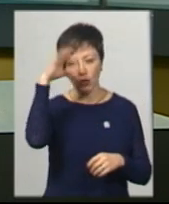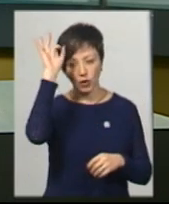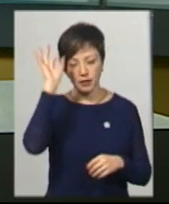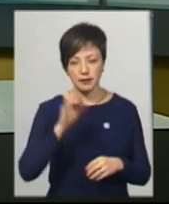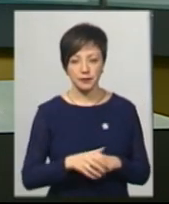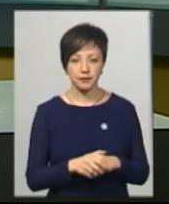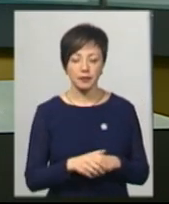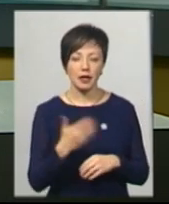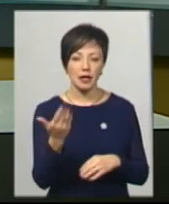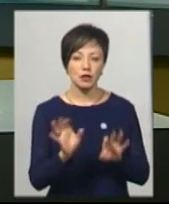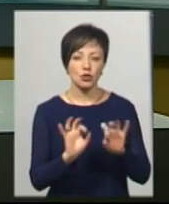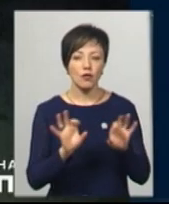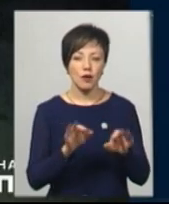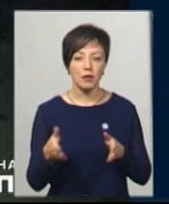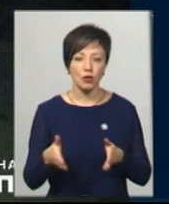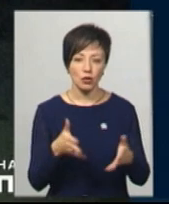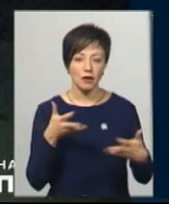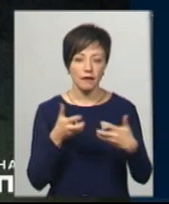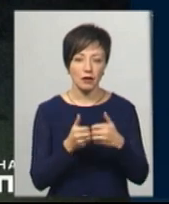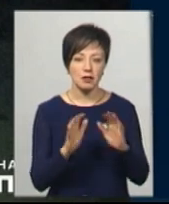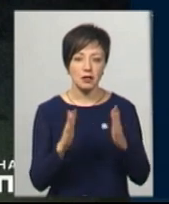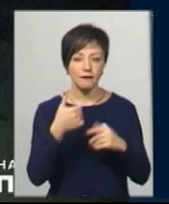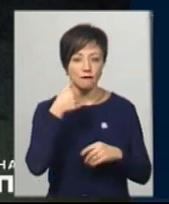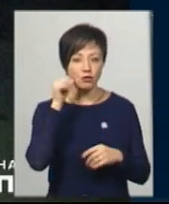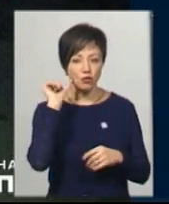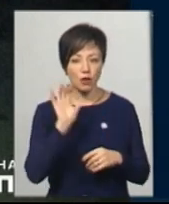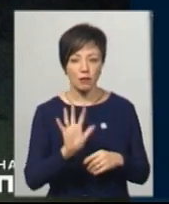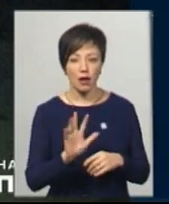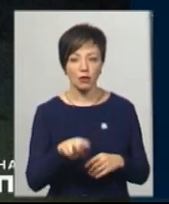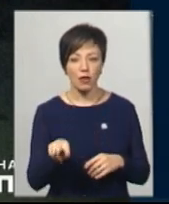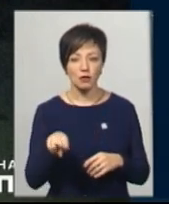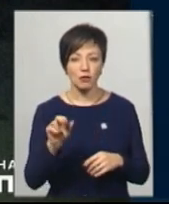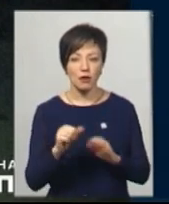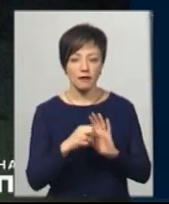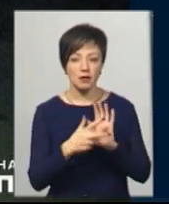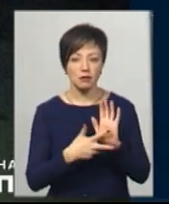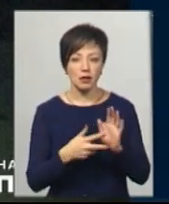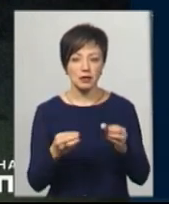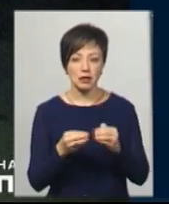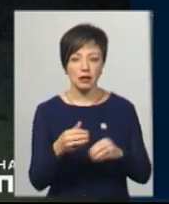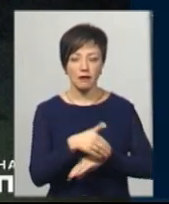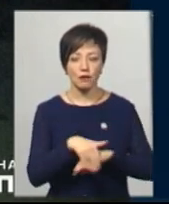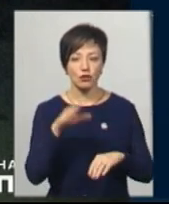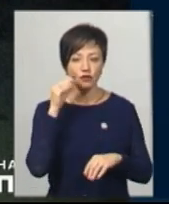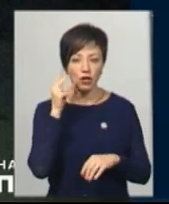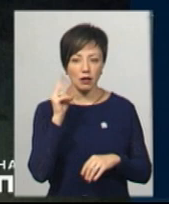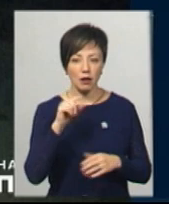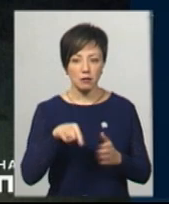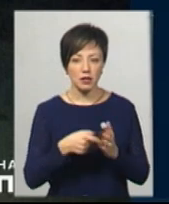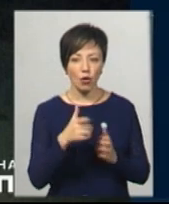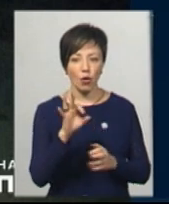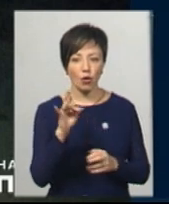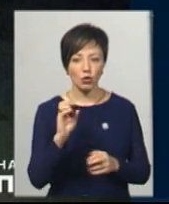Глега. За її словами, дорожня-транспортна пригода сталася вчора, 5 листопада о 18.10 на вулиці Шевченка в городку.